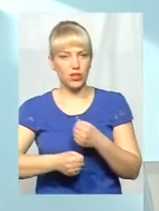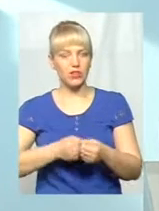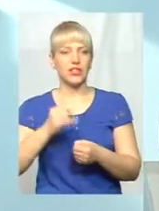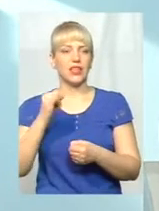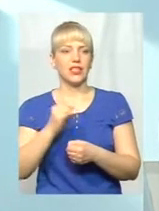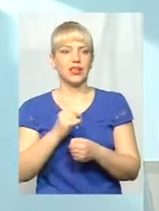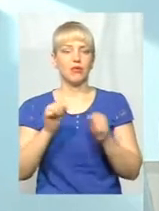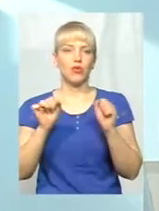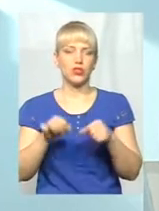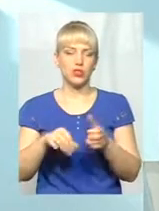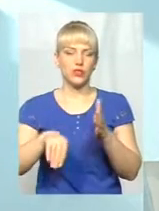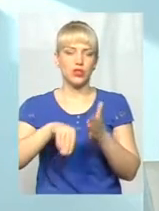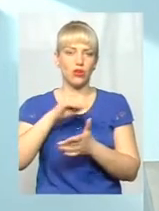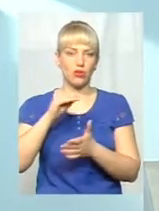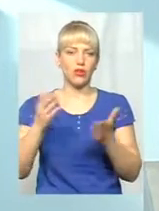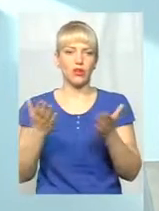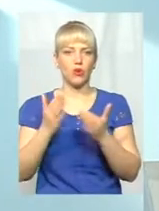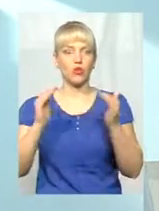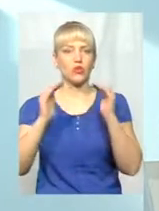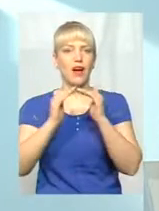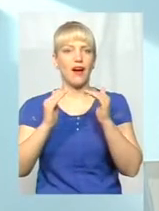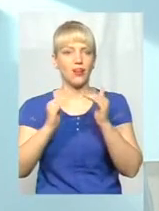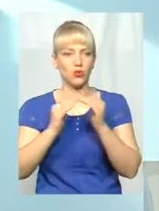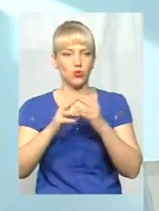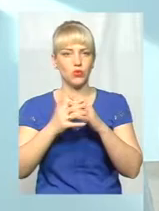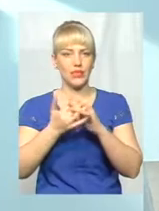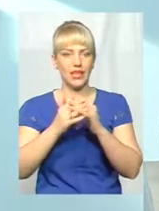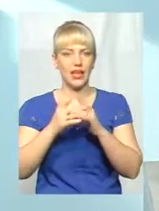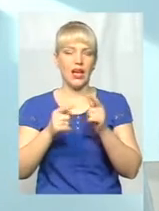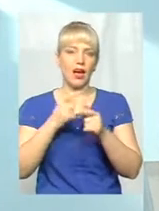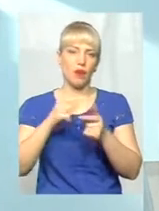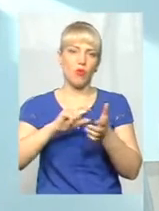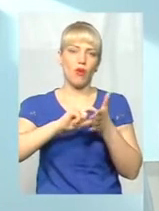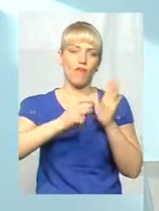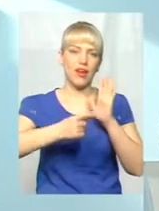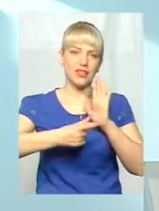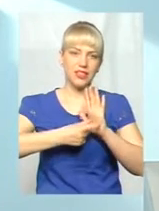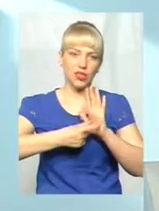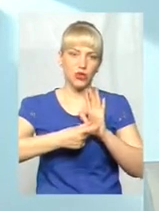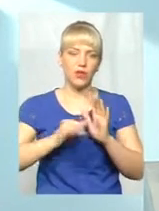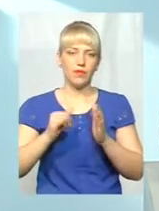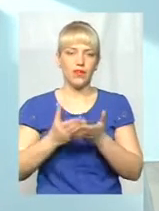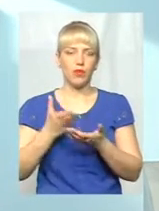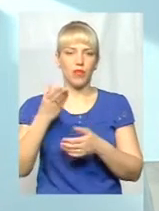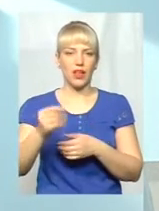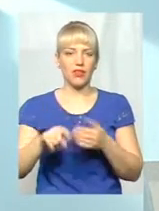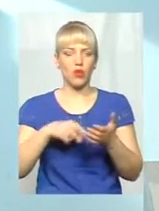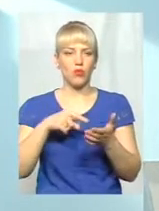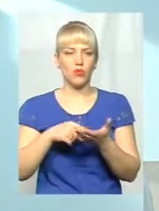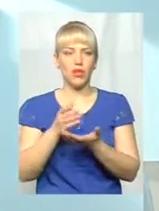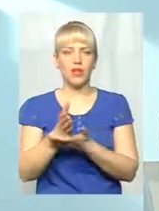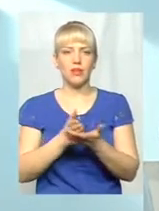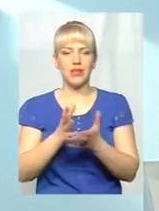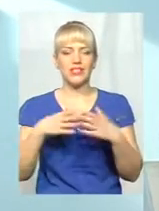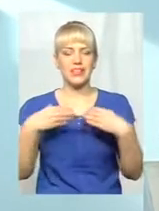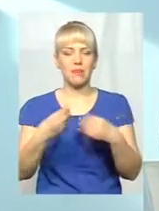можливо закупити йому якусь хату в селі, або квартиру, або оплата комунальних послуг, сімейний